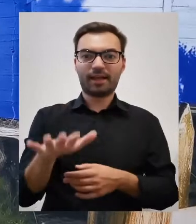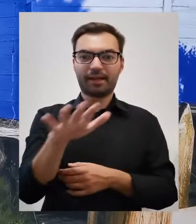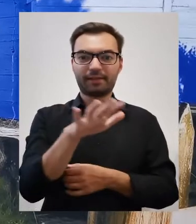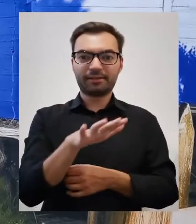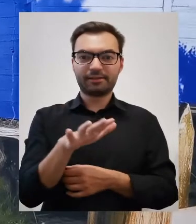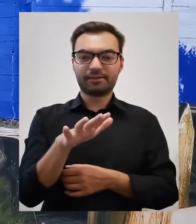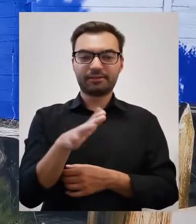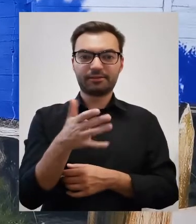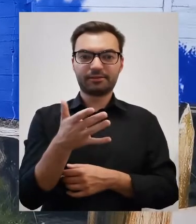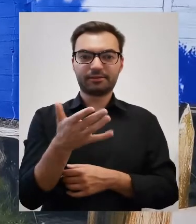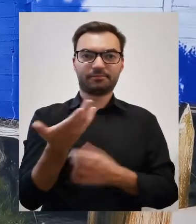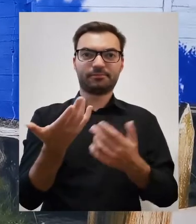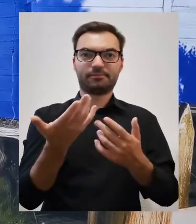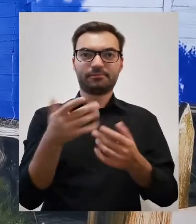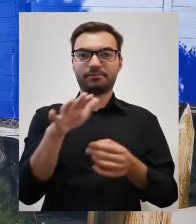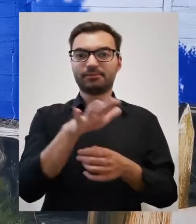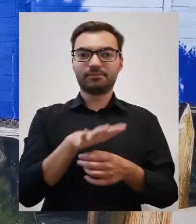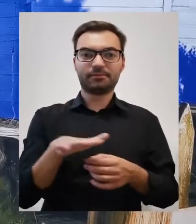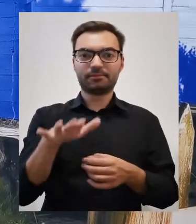teren,